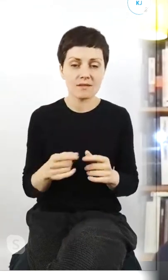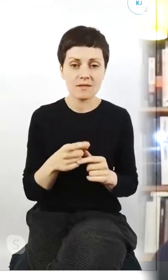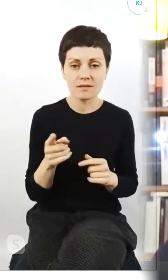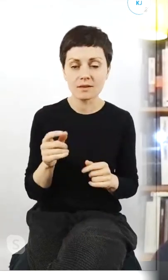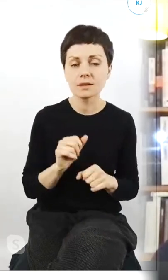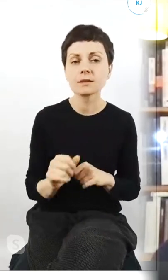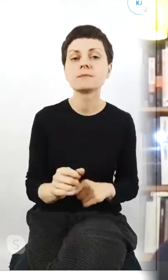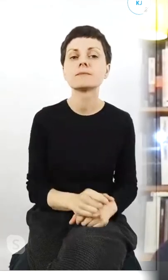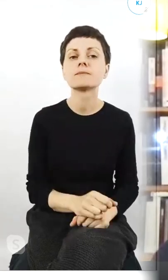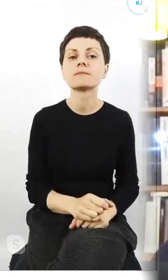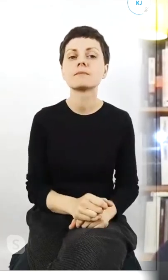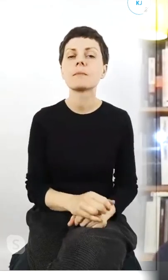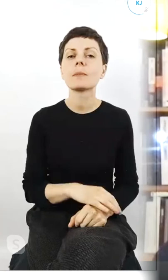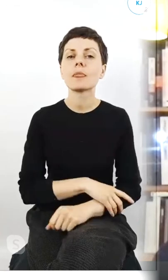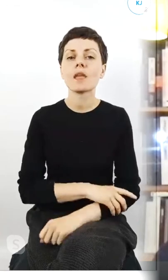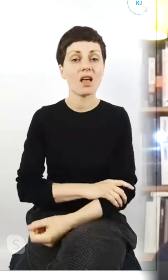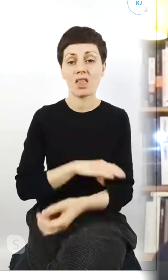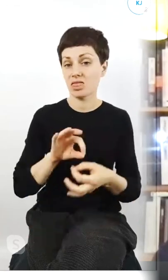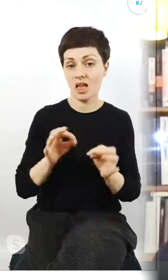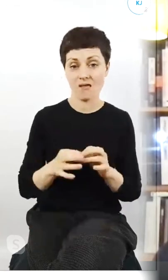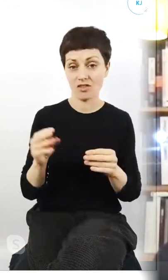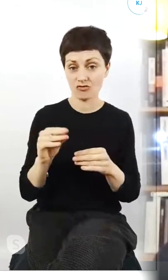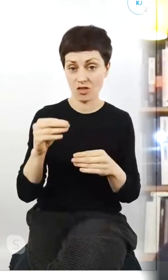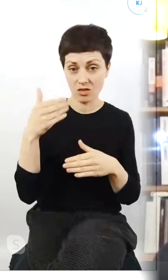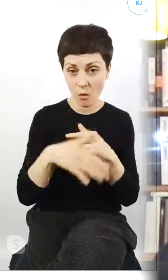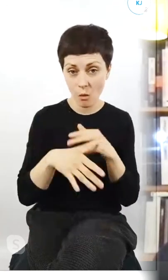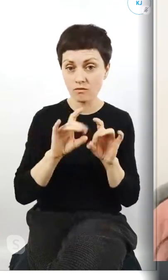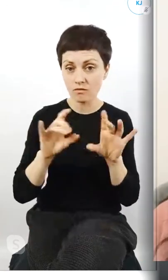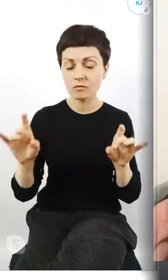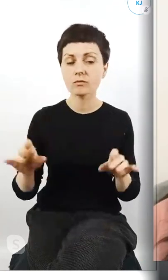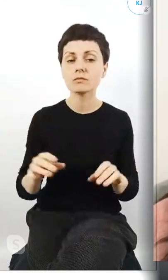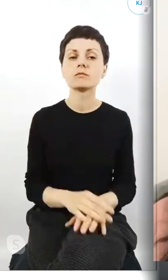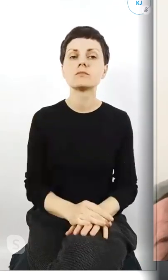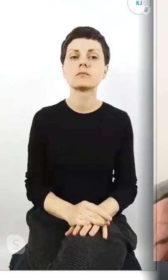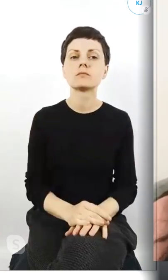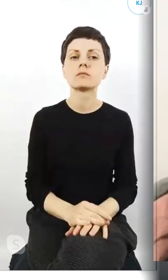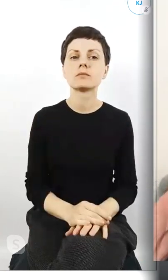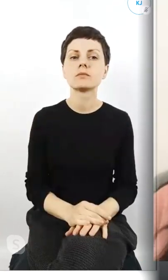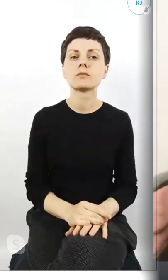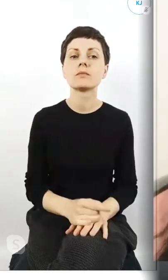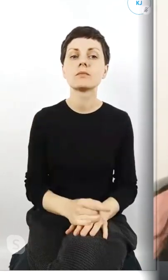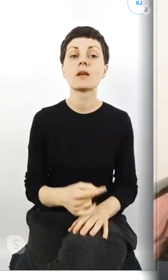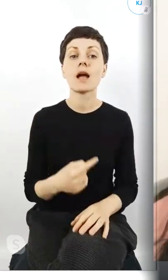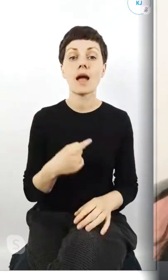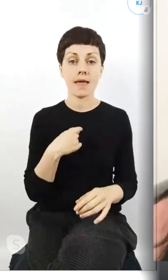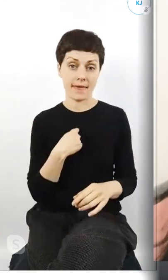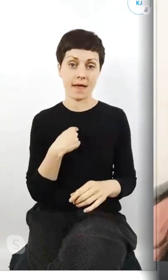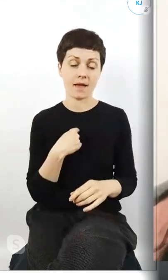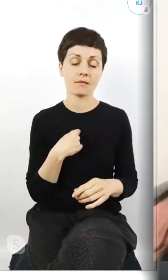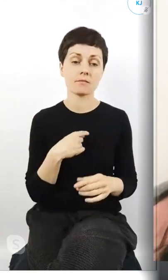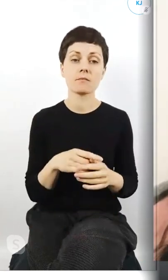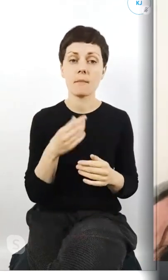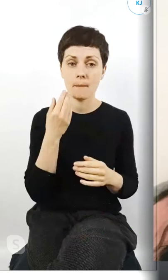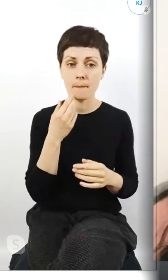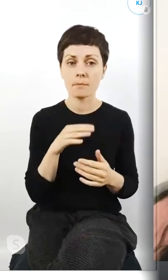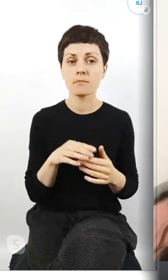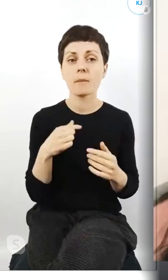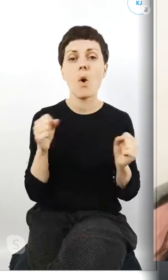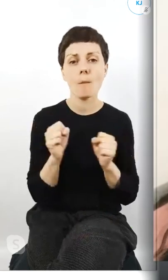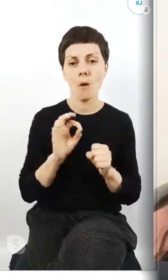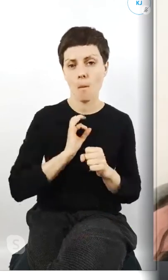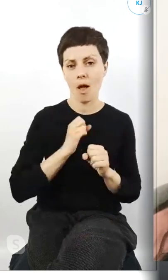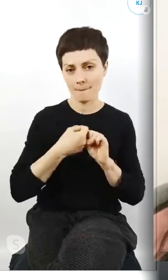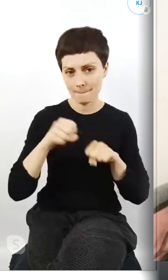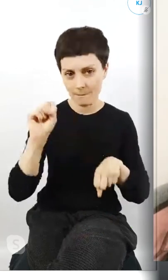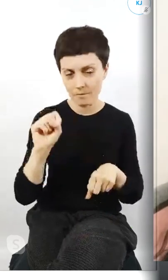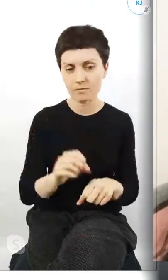Nie czekając na koniec pandemii, ale jak? Ja na przykład bardzo obawiam się swojej matury, jako